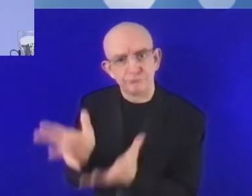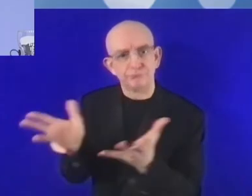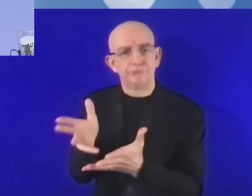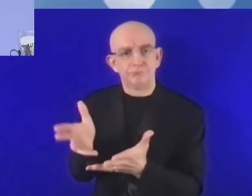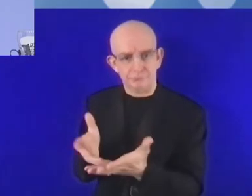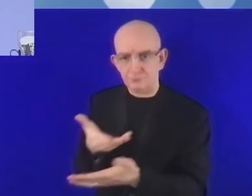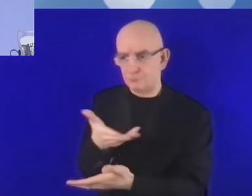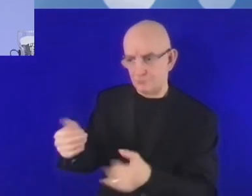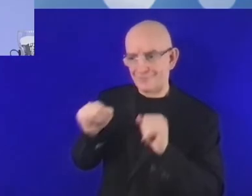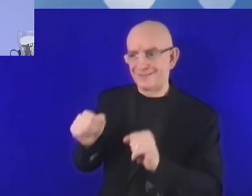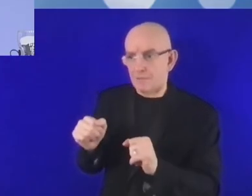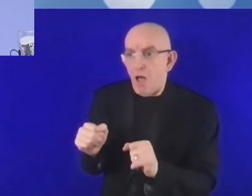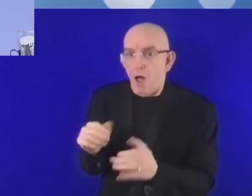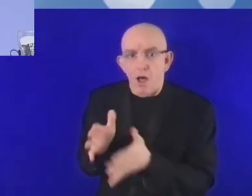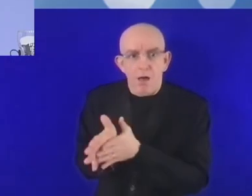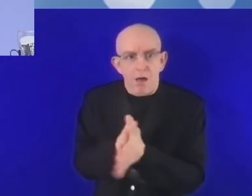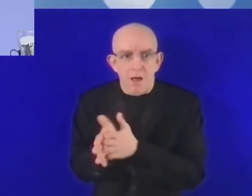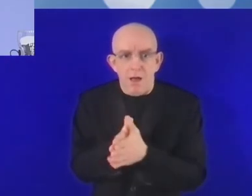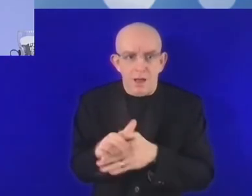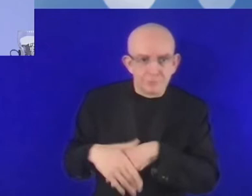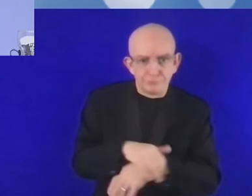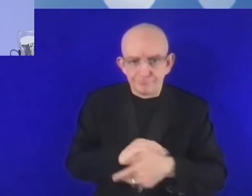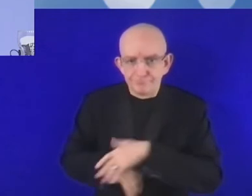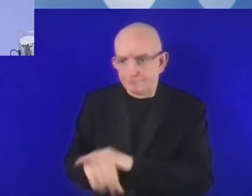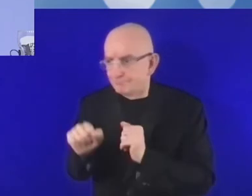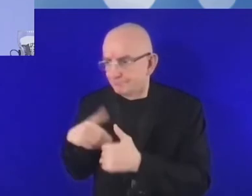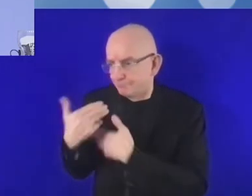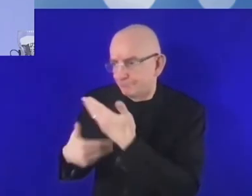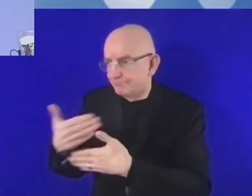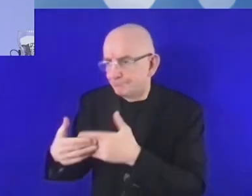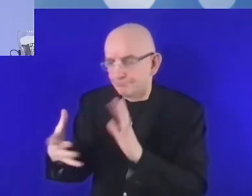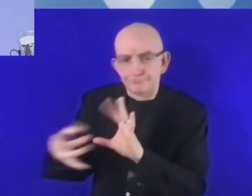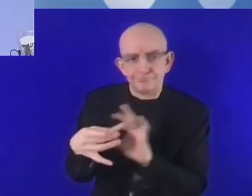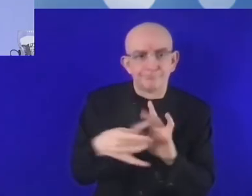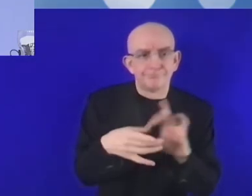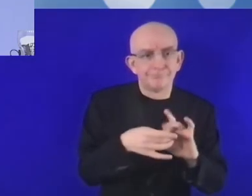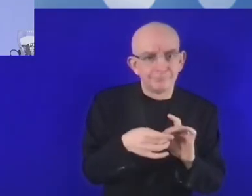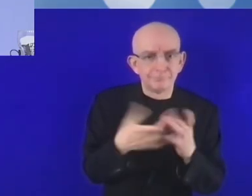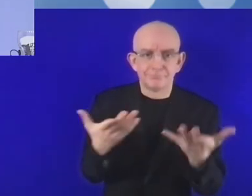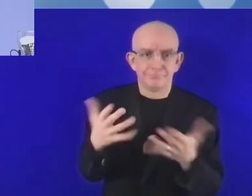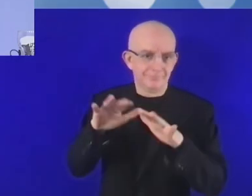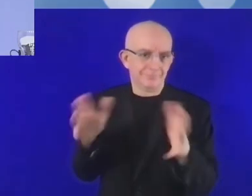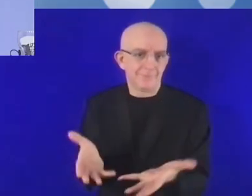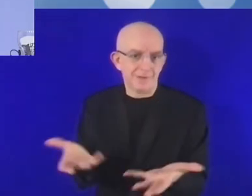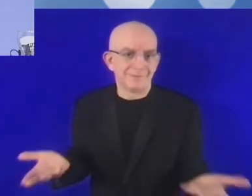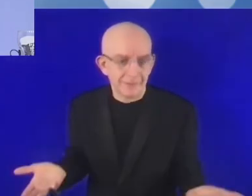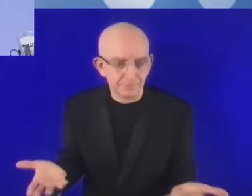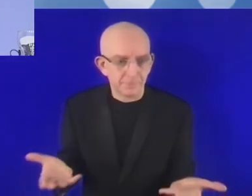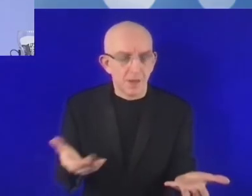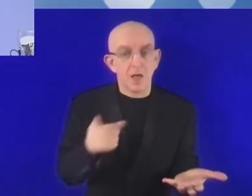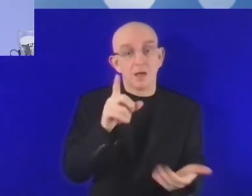łączności obecności w internecie i tak dalej. Ale przede wszystkim musimy im zapewnić tę łączność.